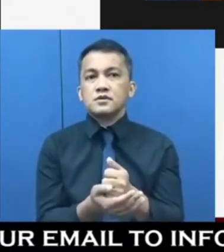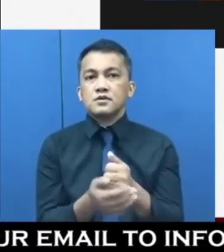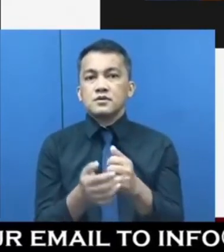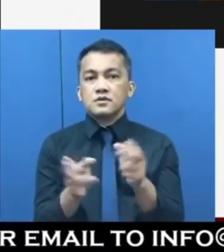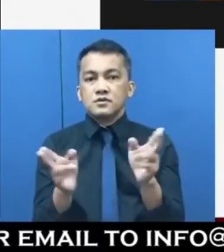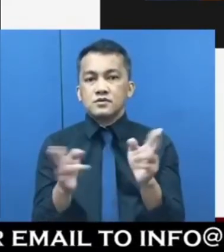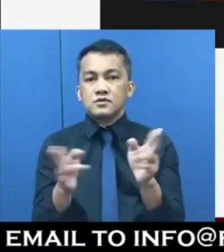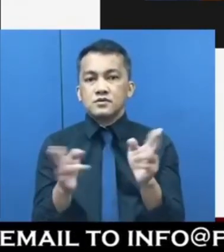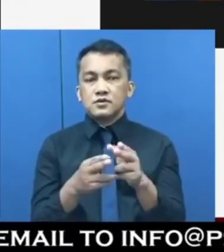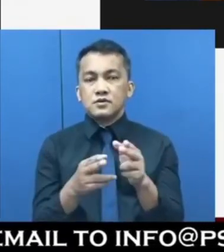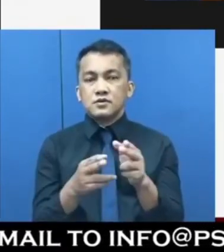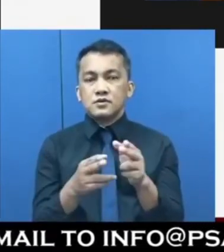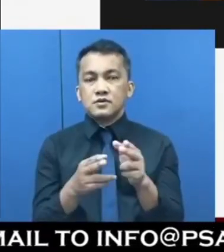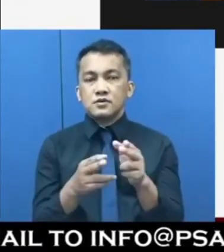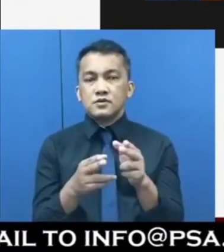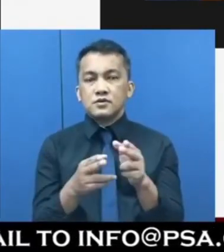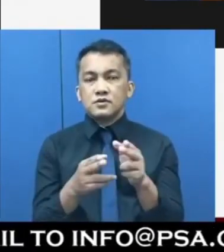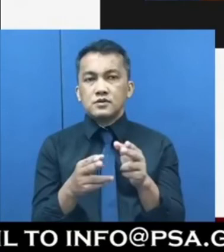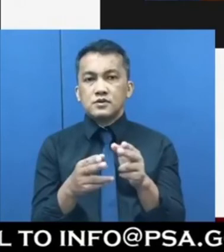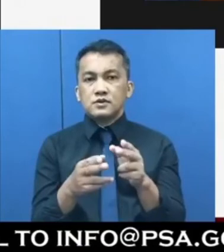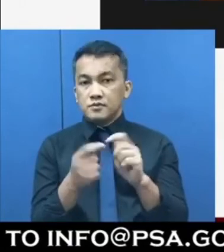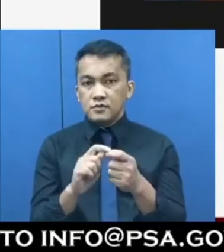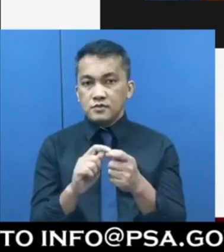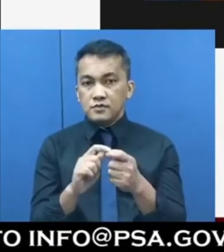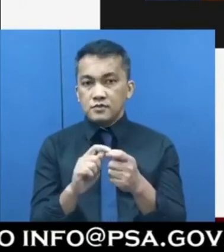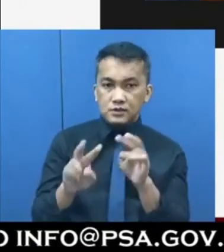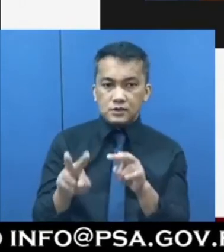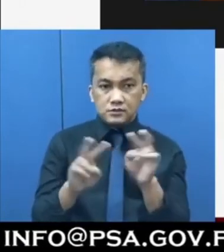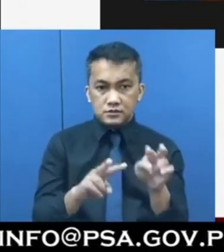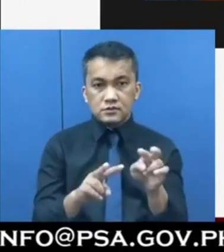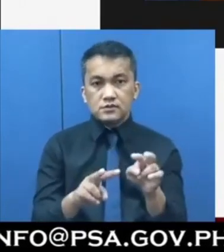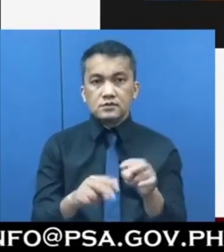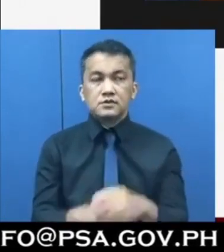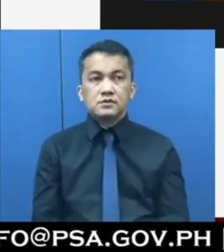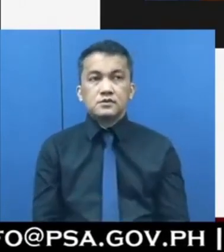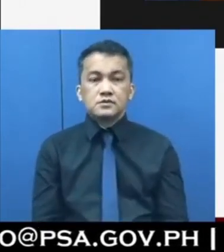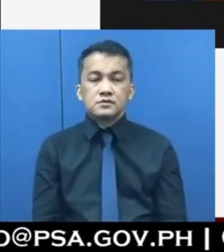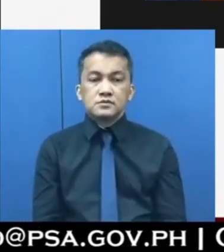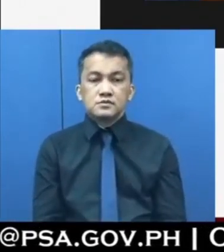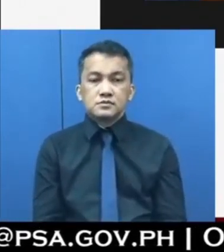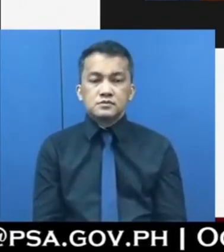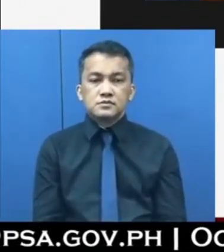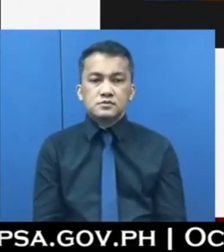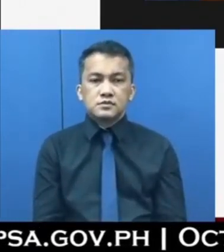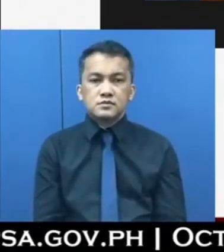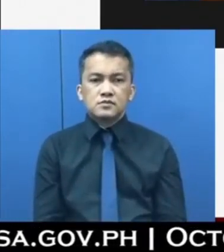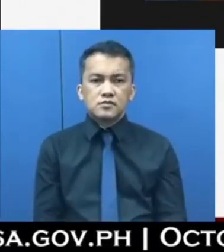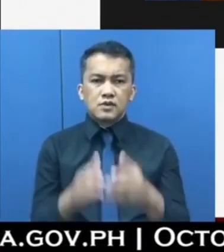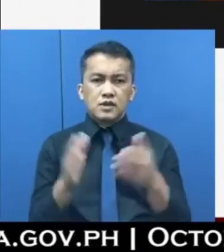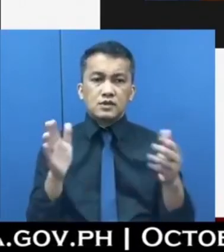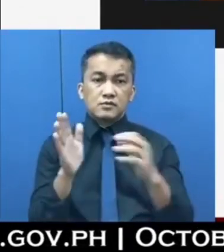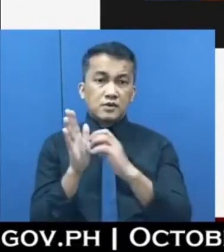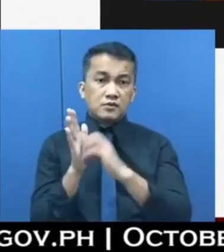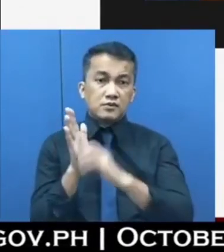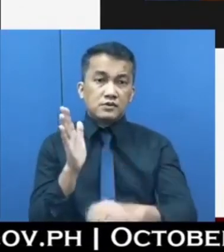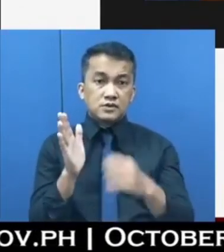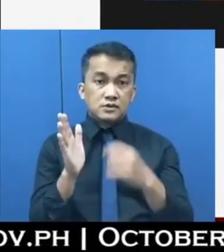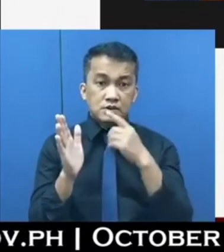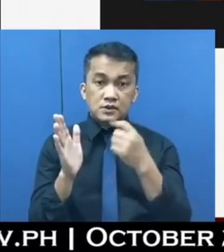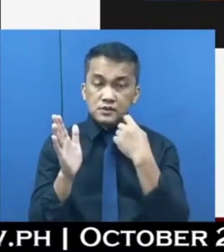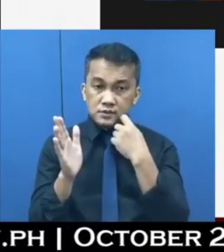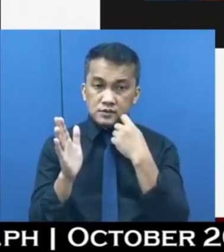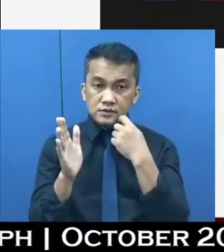medium term kasi nga nakita natin dito yung mga malaki talaga yung bawas sabi ko kanina yung sa